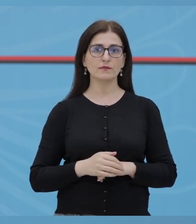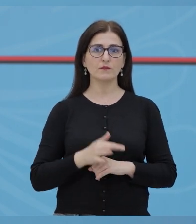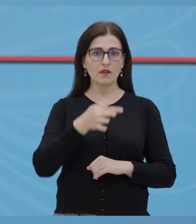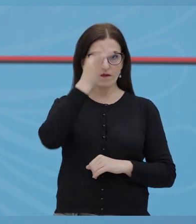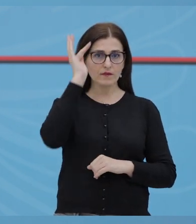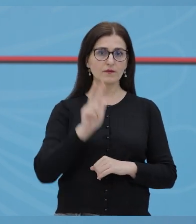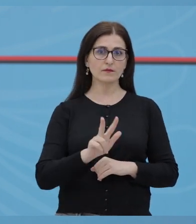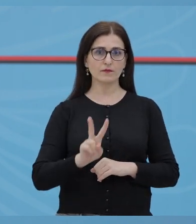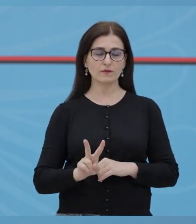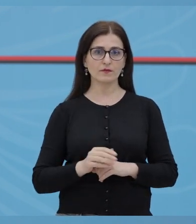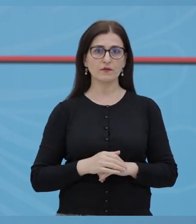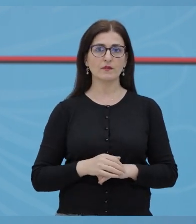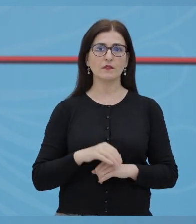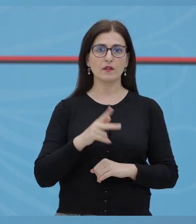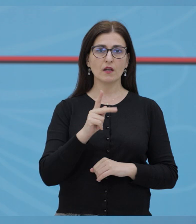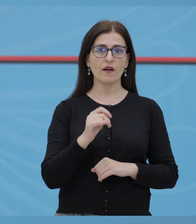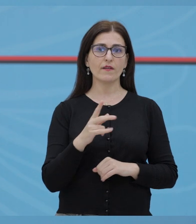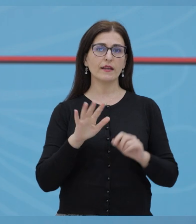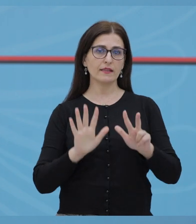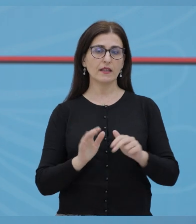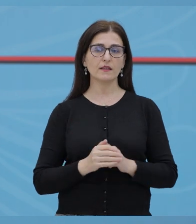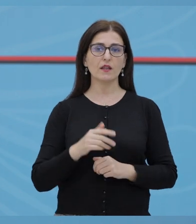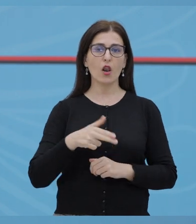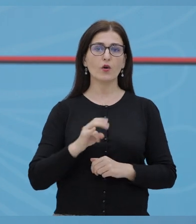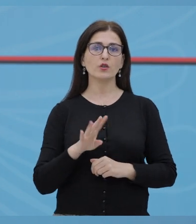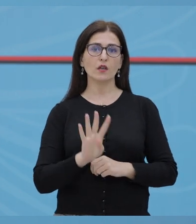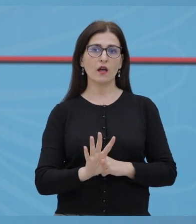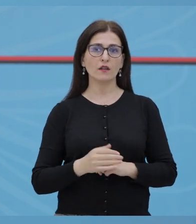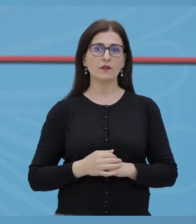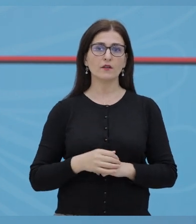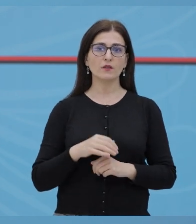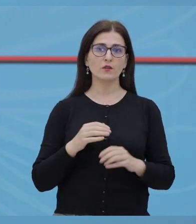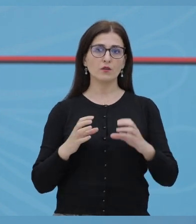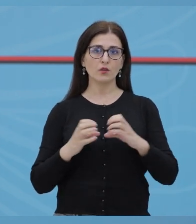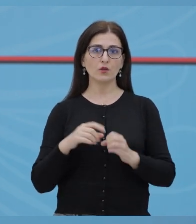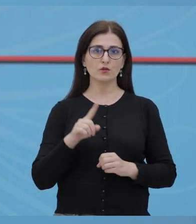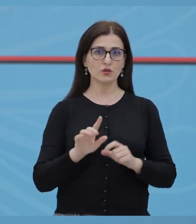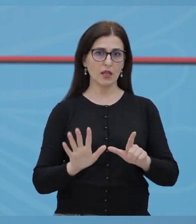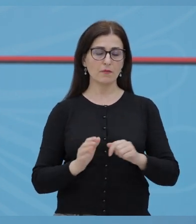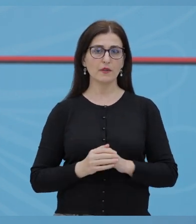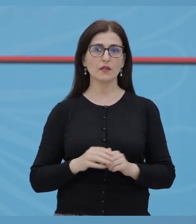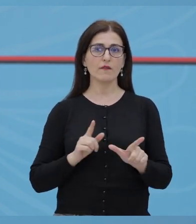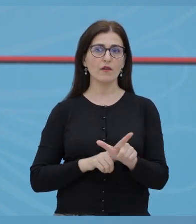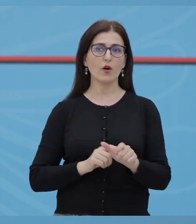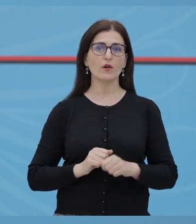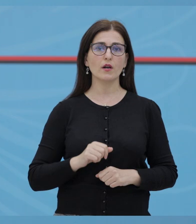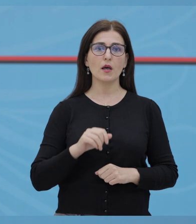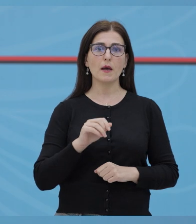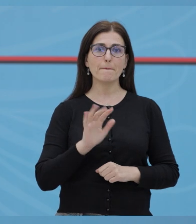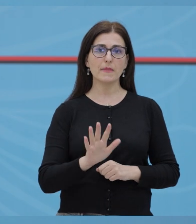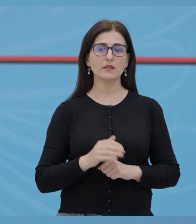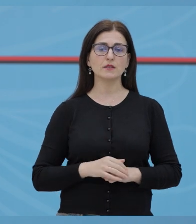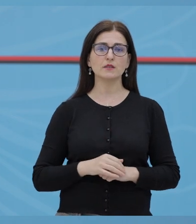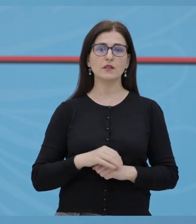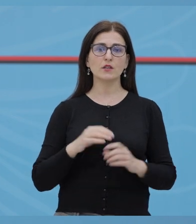Lushnje 6 raste, Elbasan 15, Firë 32, Kavaj 8, Rogozhin 4,